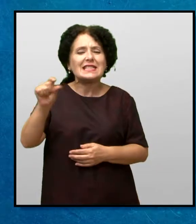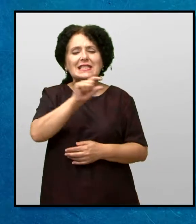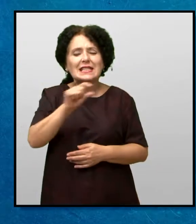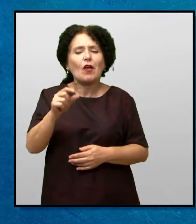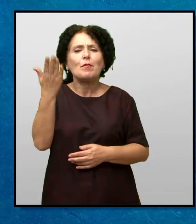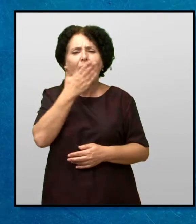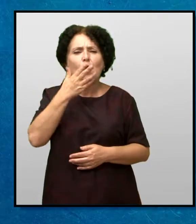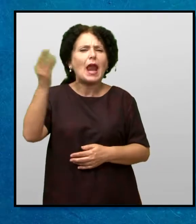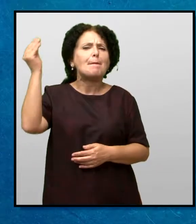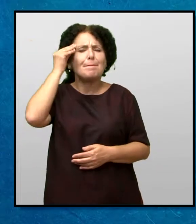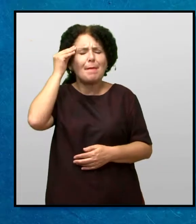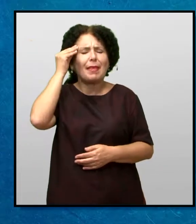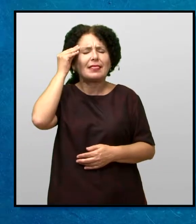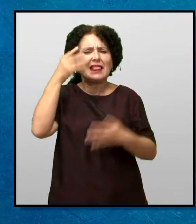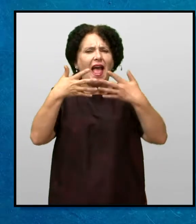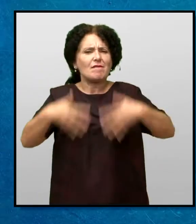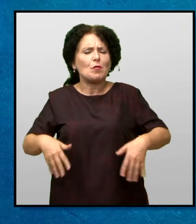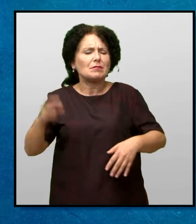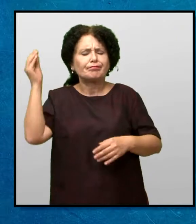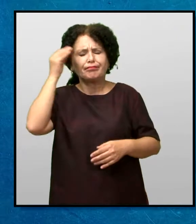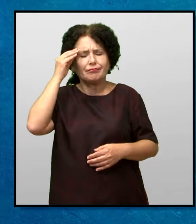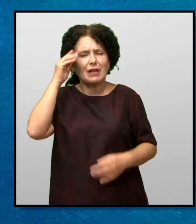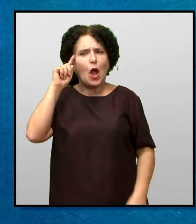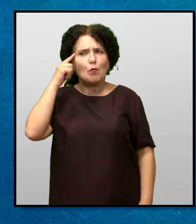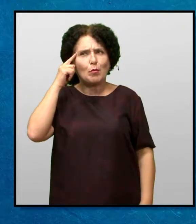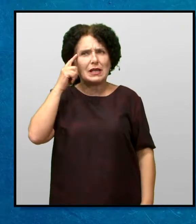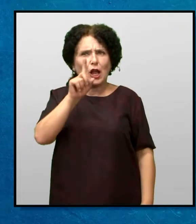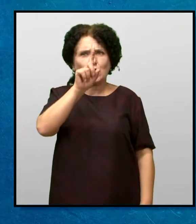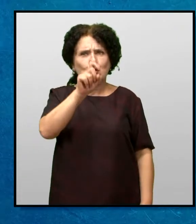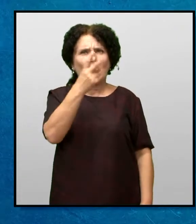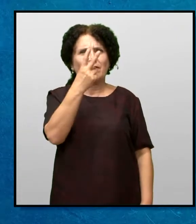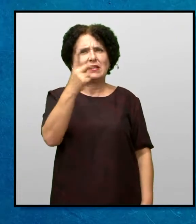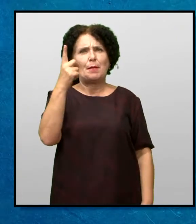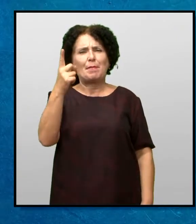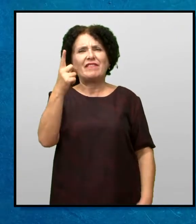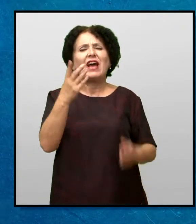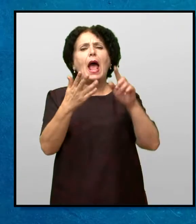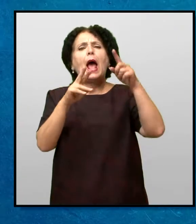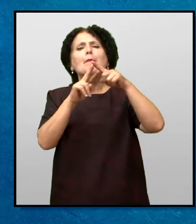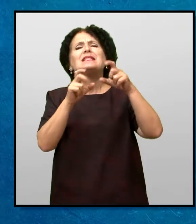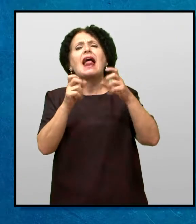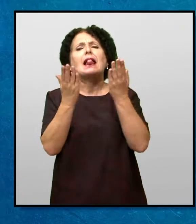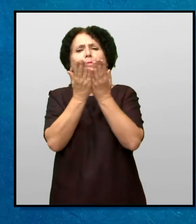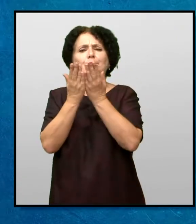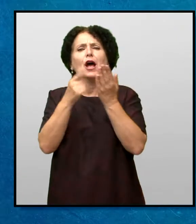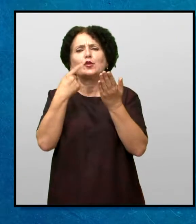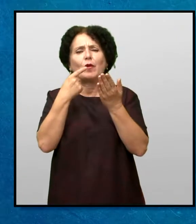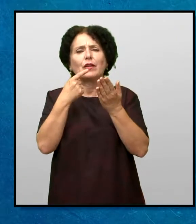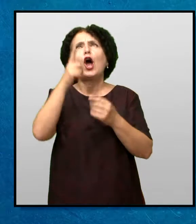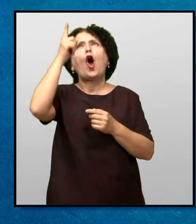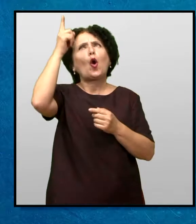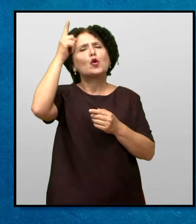што ги имаше научено на памет Таа помисли на 121. псалм и на зборовите